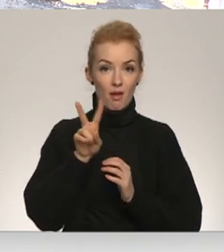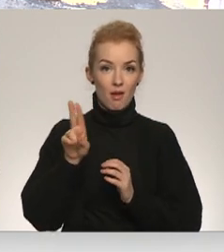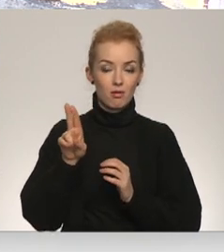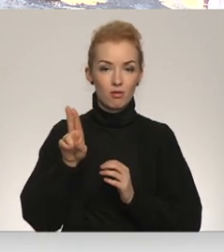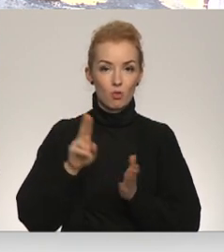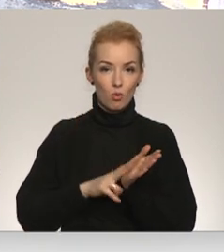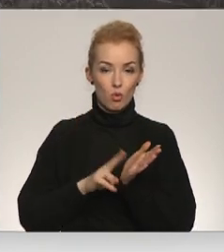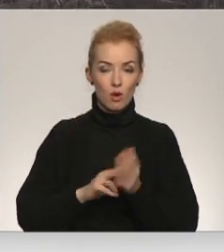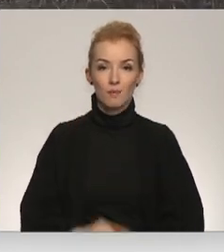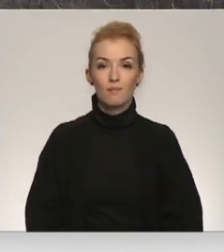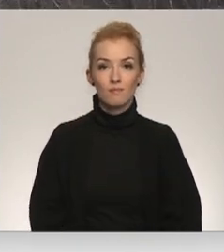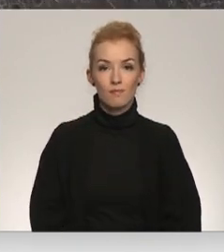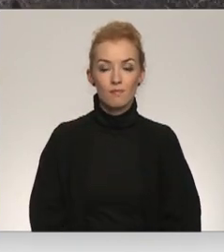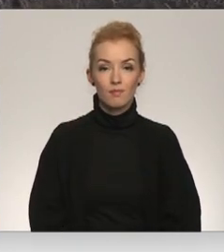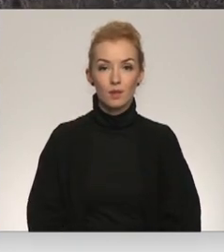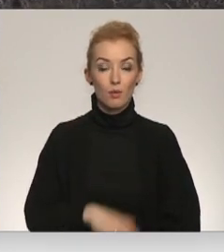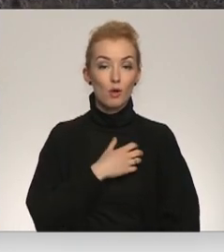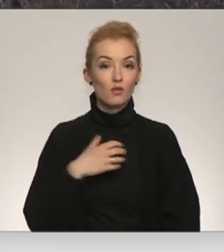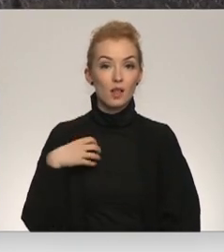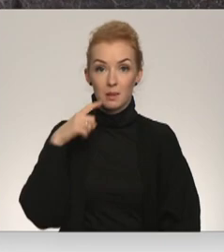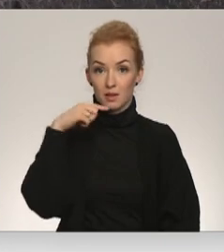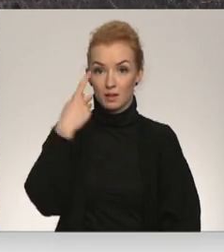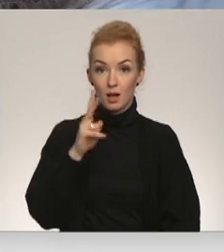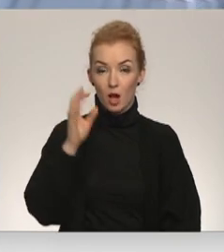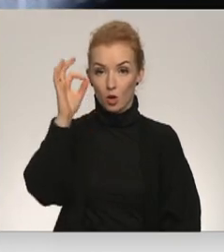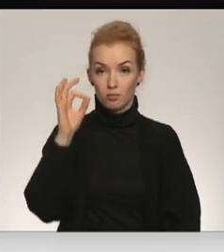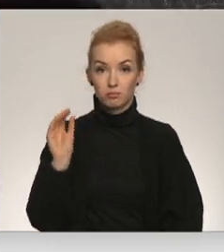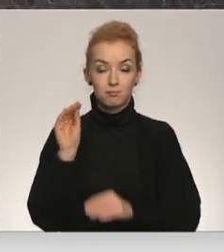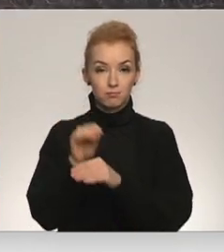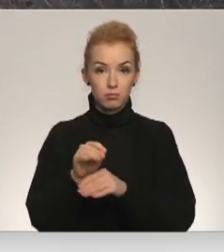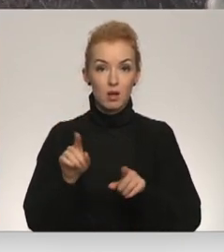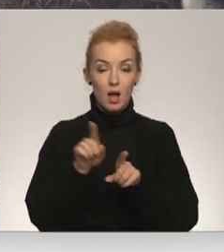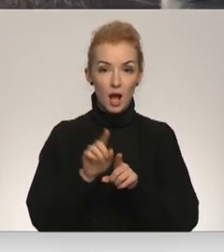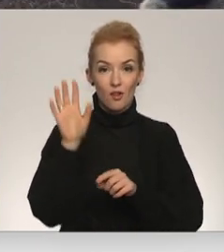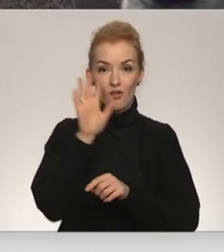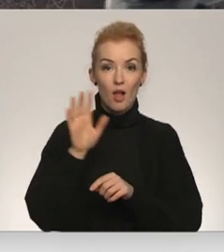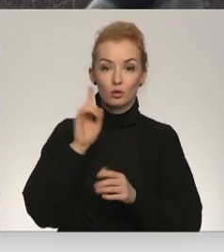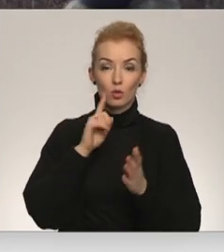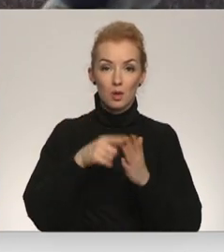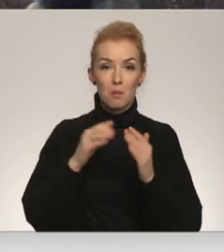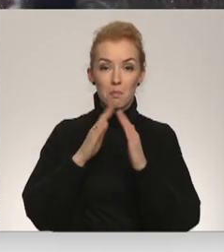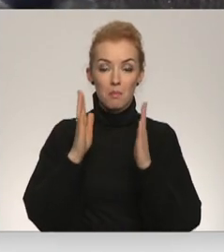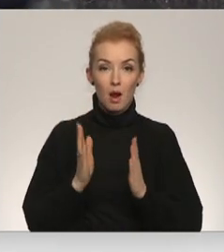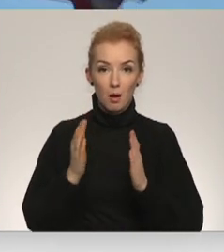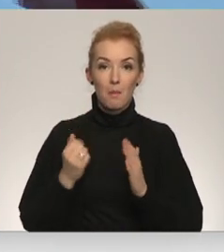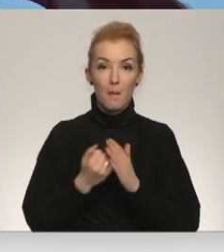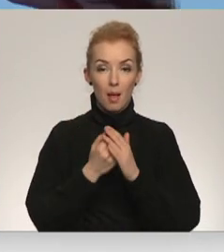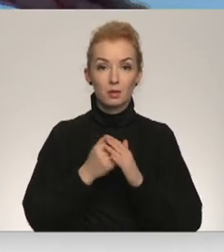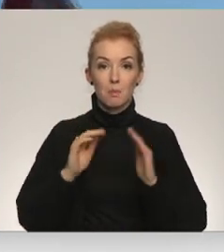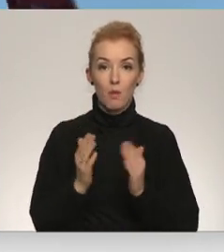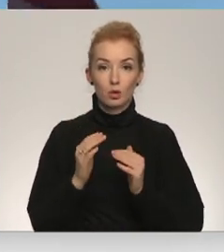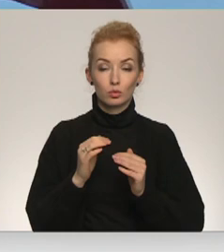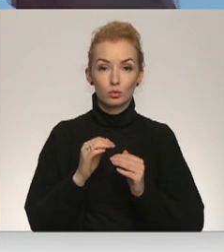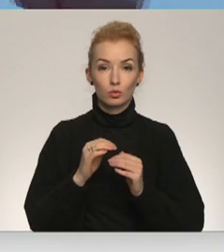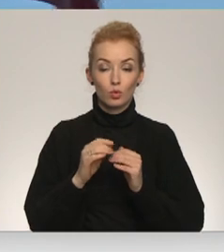nodokļi. Pašvaldībā skaidro, ka koeficents pielikt caļība valsts noteiktiem mājokļi pabalstam asturīgajiem. Tumēr